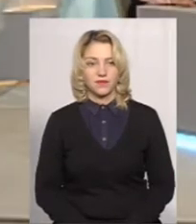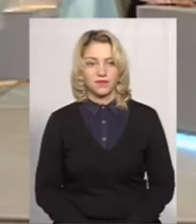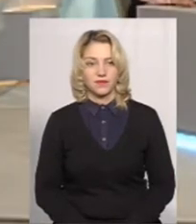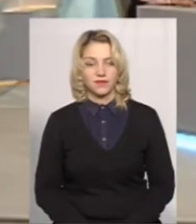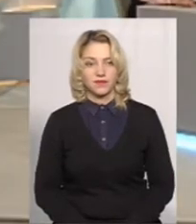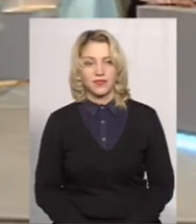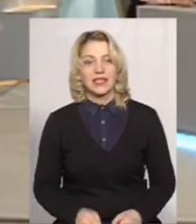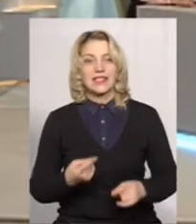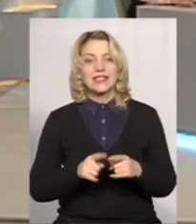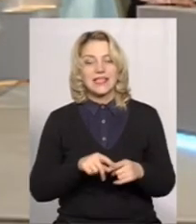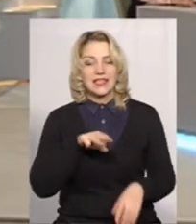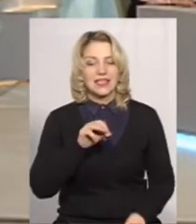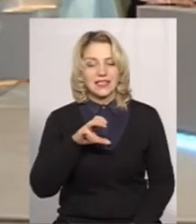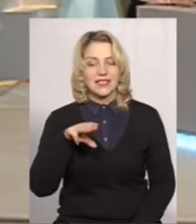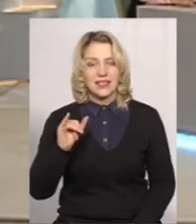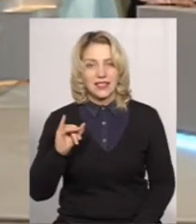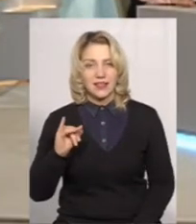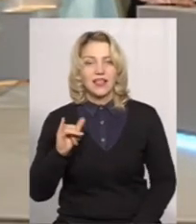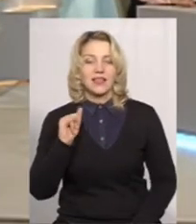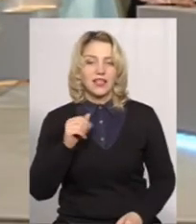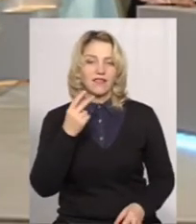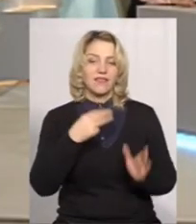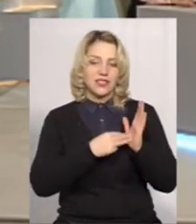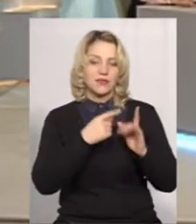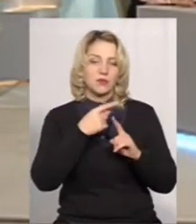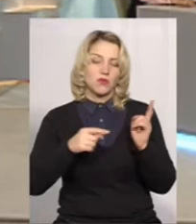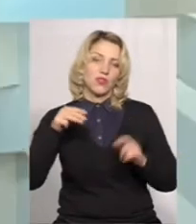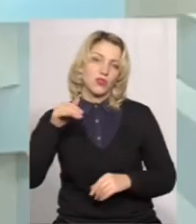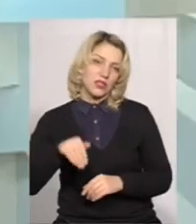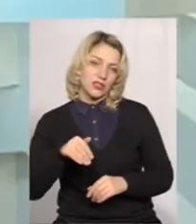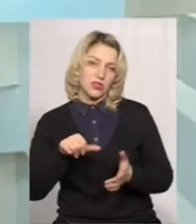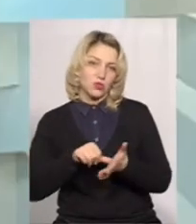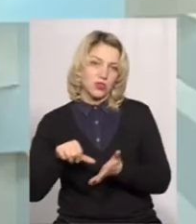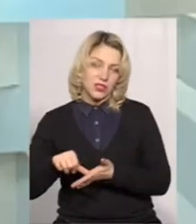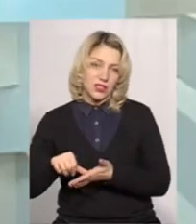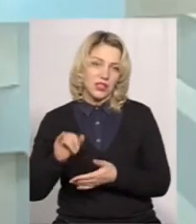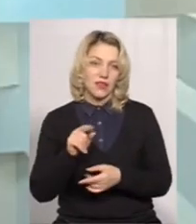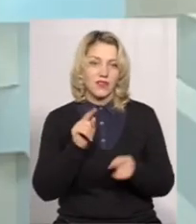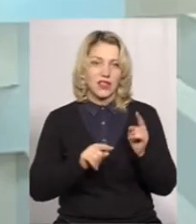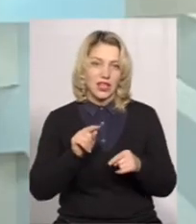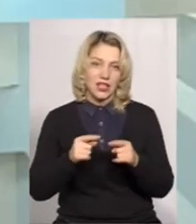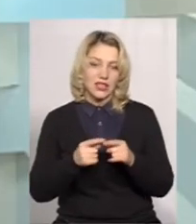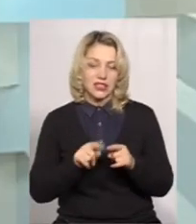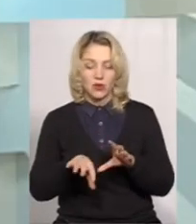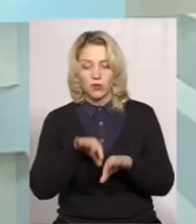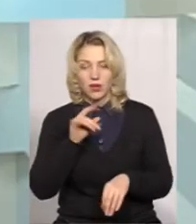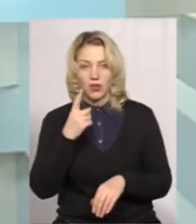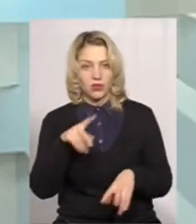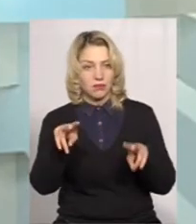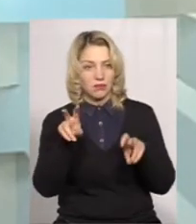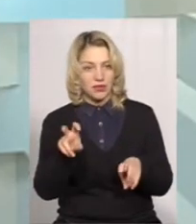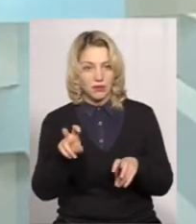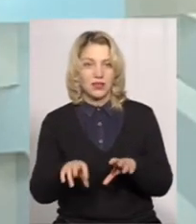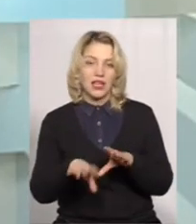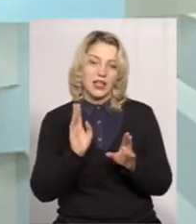Це тестування. І 8,5 тисяч учасників. Деякі обирали один предмет,